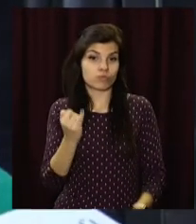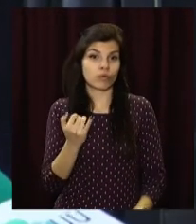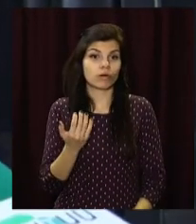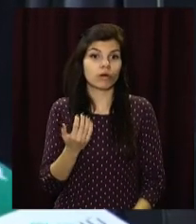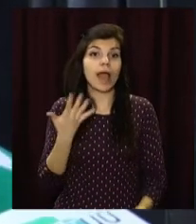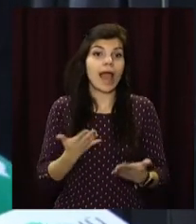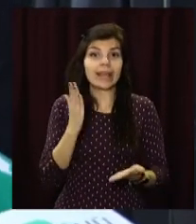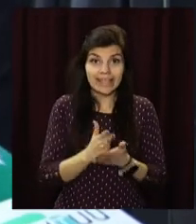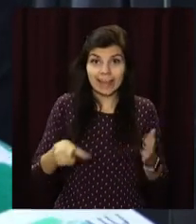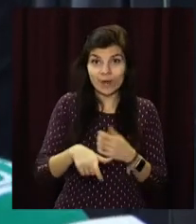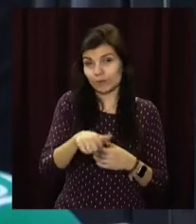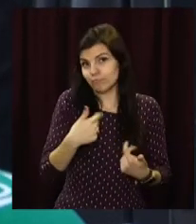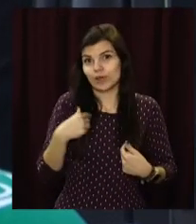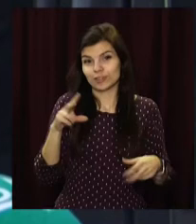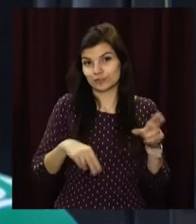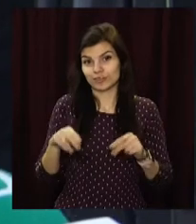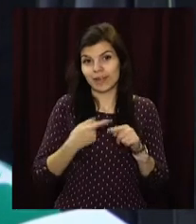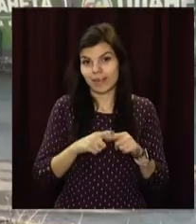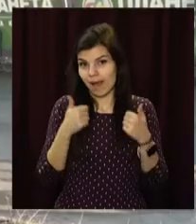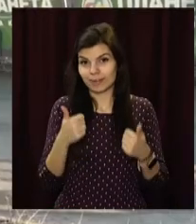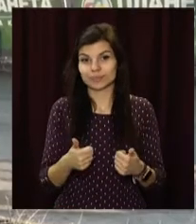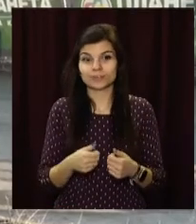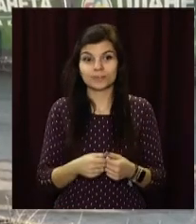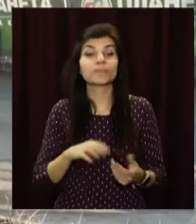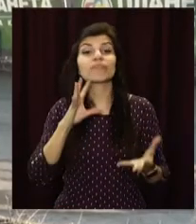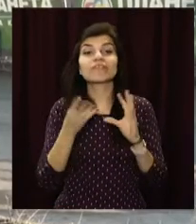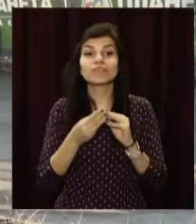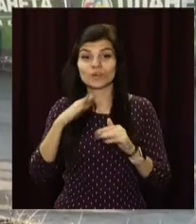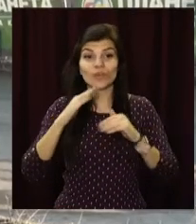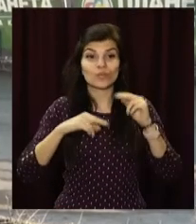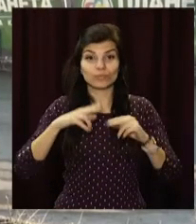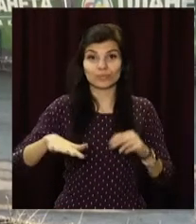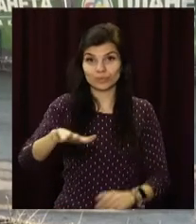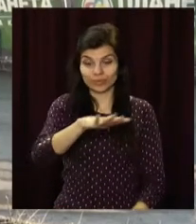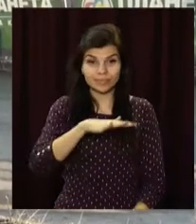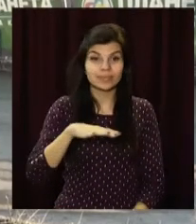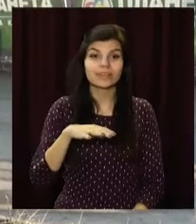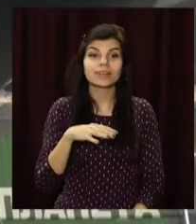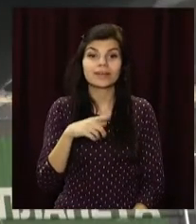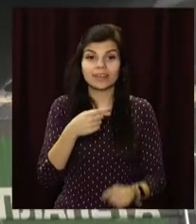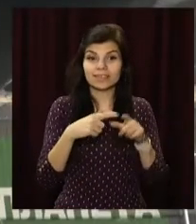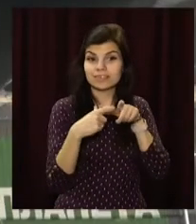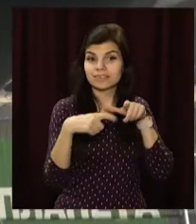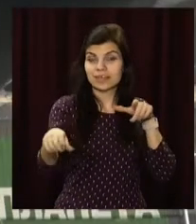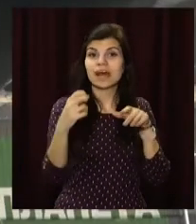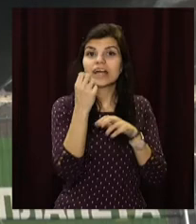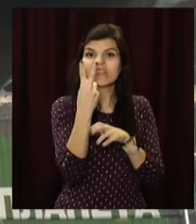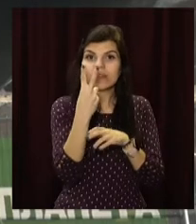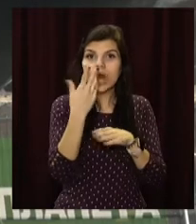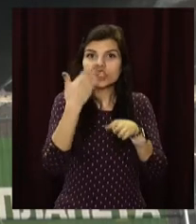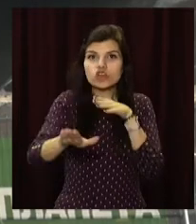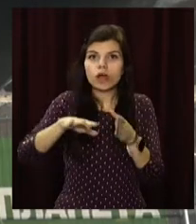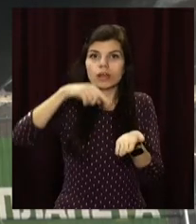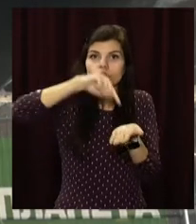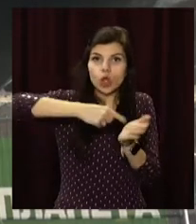А якщо є дорога, то я вважаю, що це добре. Загалом будівництво південного обходу Дніпра поділене на 12 окремих ділянок.